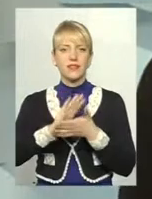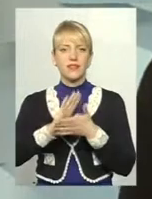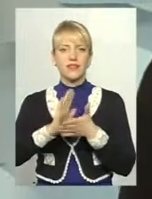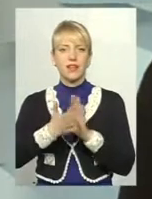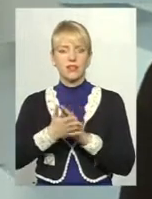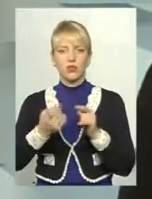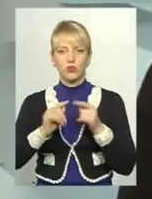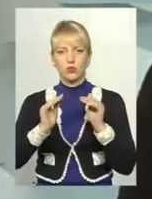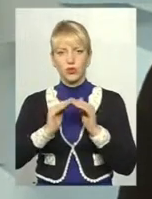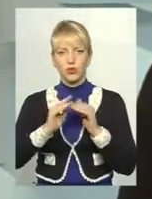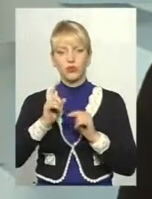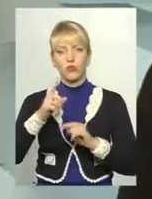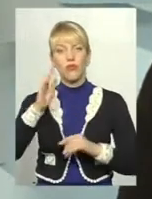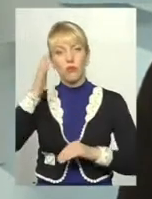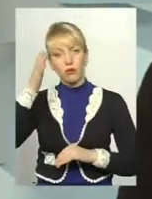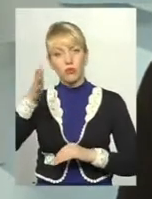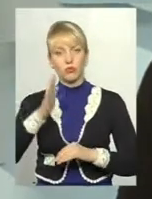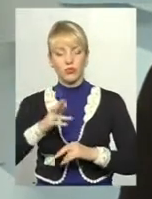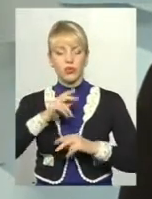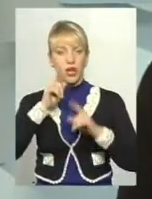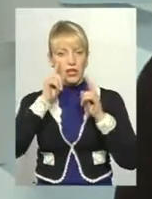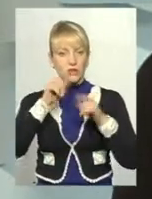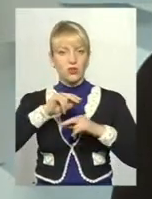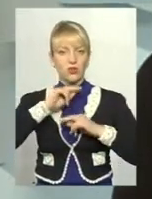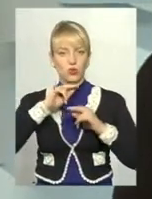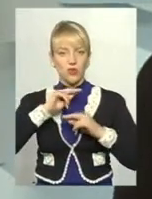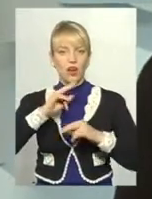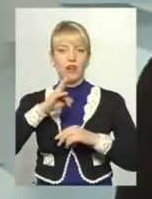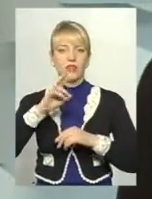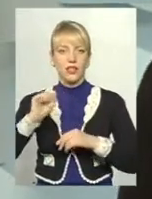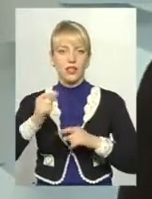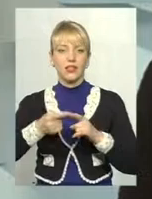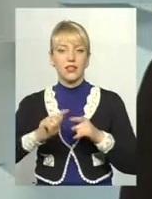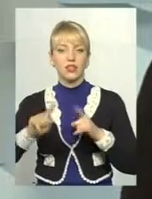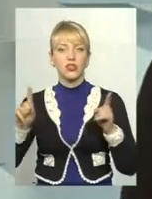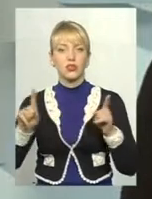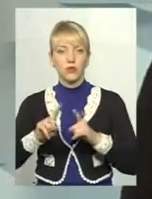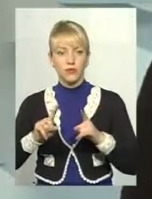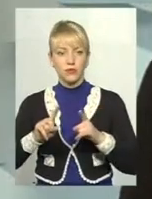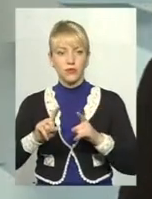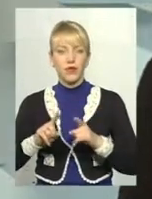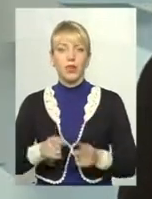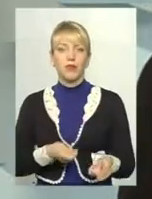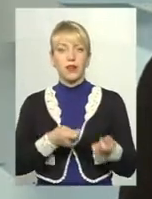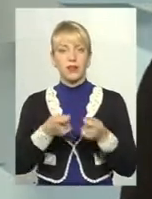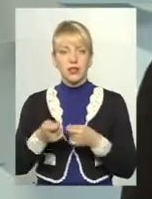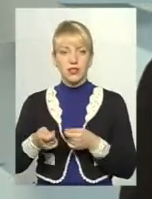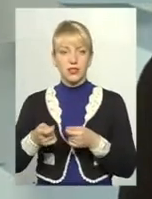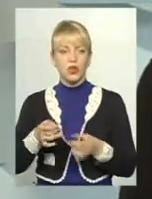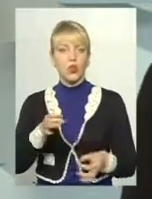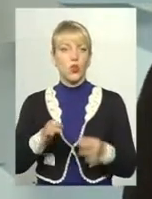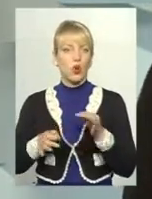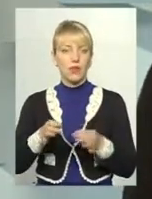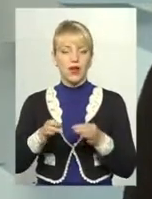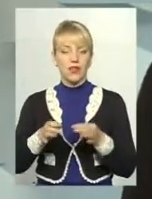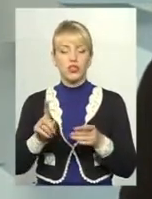Тому в майбутньому буде звернута особлива увага на те, щоб привести в нормальний